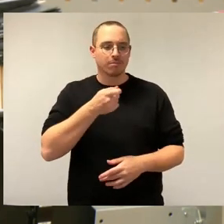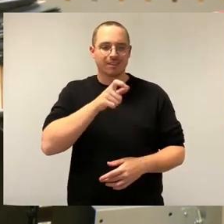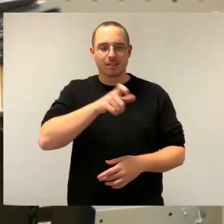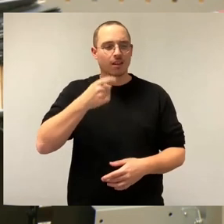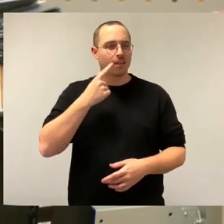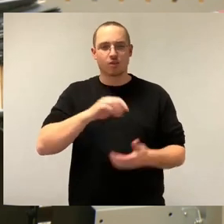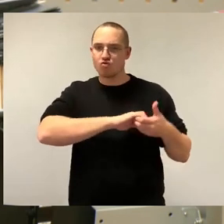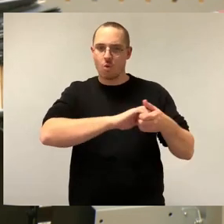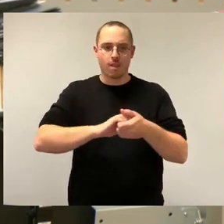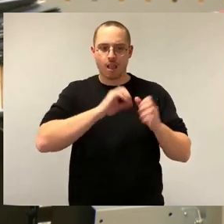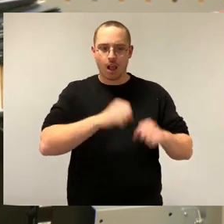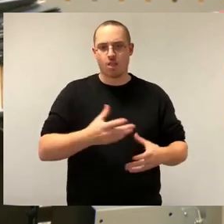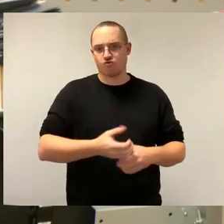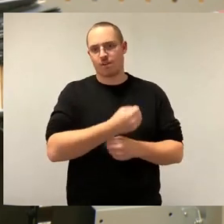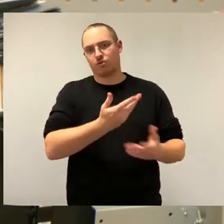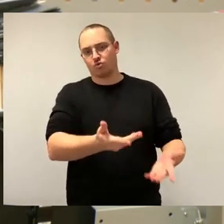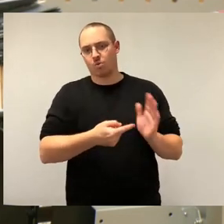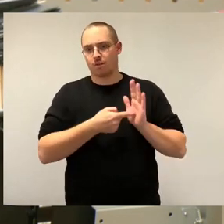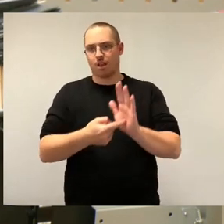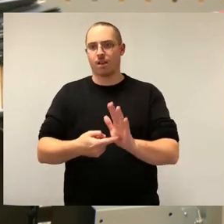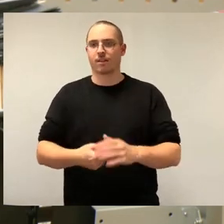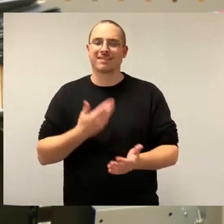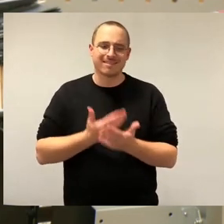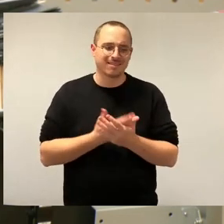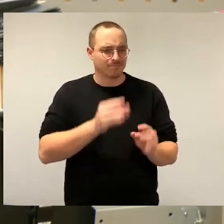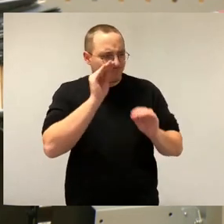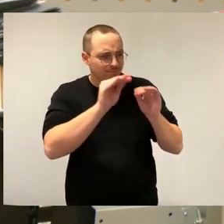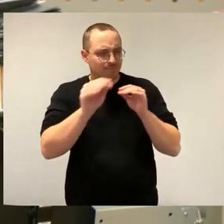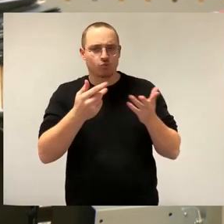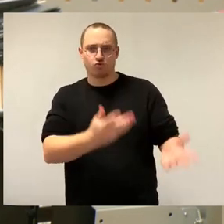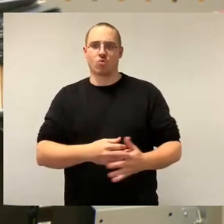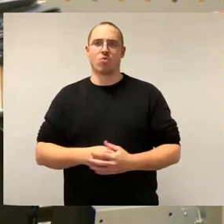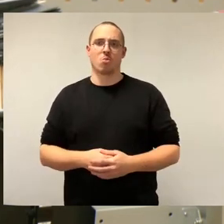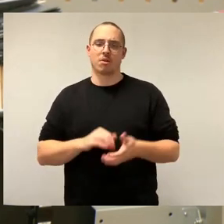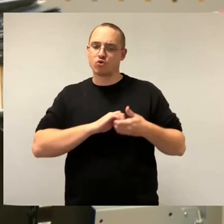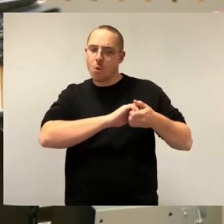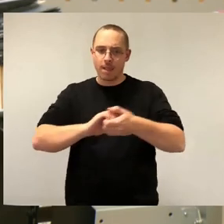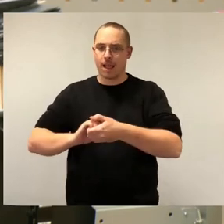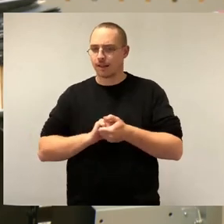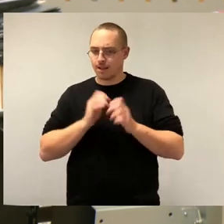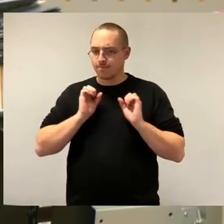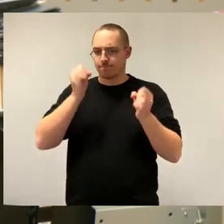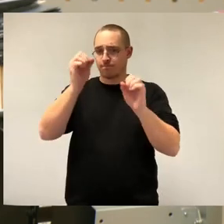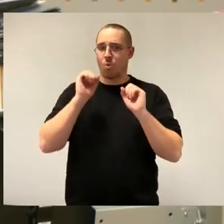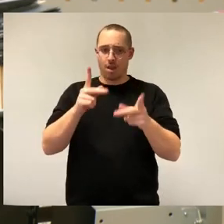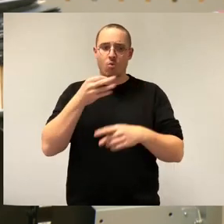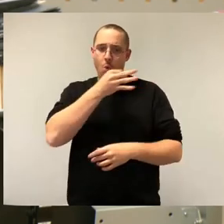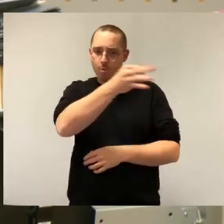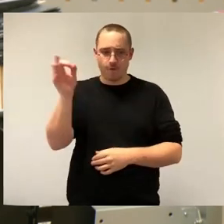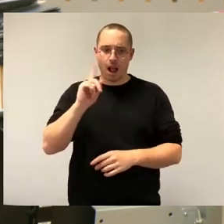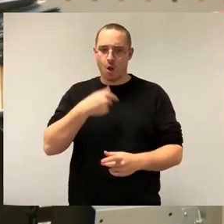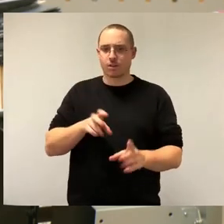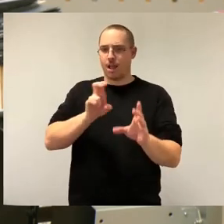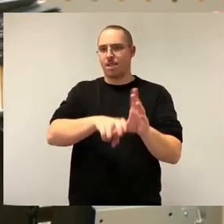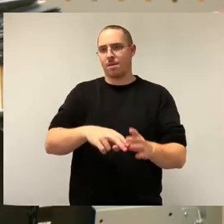Und daran sollte man appellieren. Es ist ein Akt der Solidarität, sich an dieser Umfrage zu beteiligen. Und es ist in der Tat,